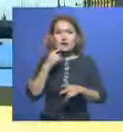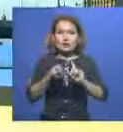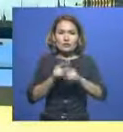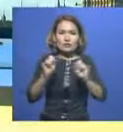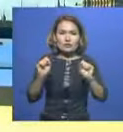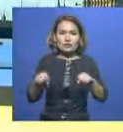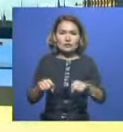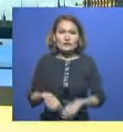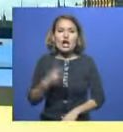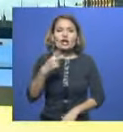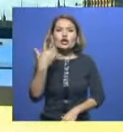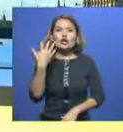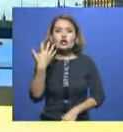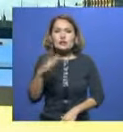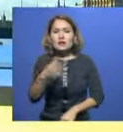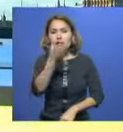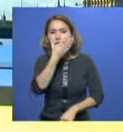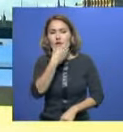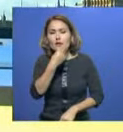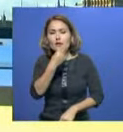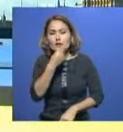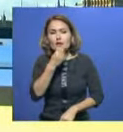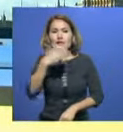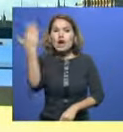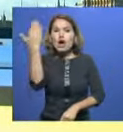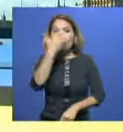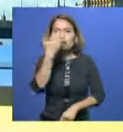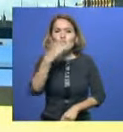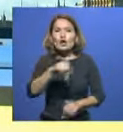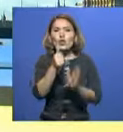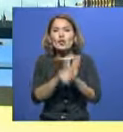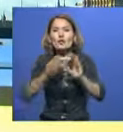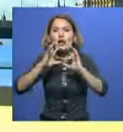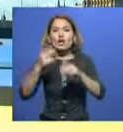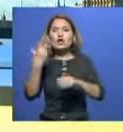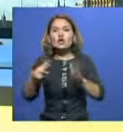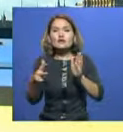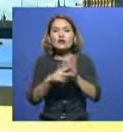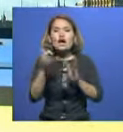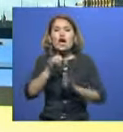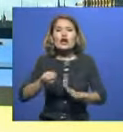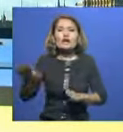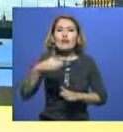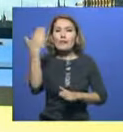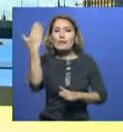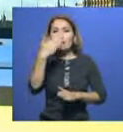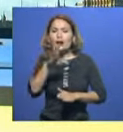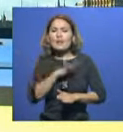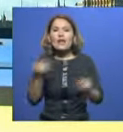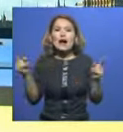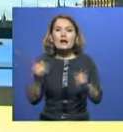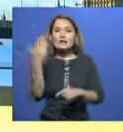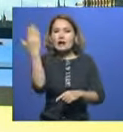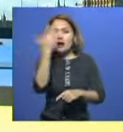250 көркем және директі филім 16 әлемдік 38 европалық премьера. Қысқа метражда фильмдермен